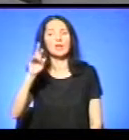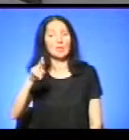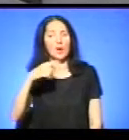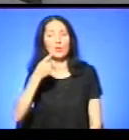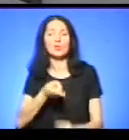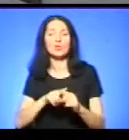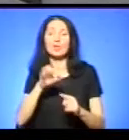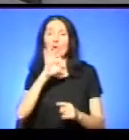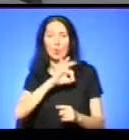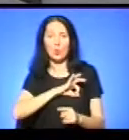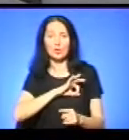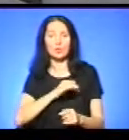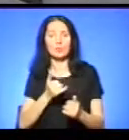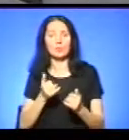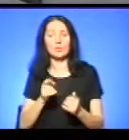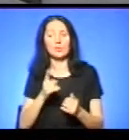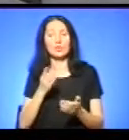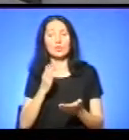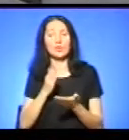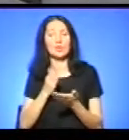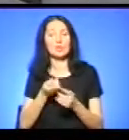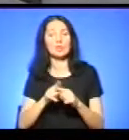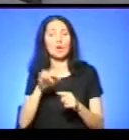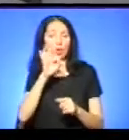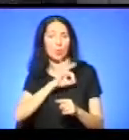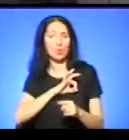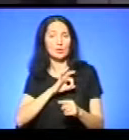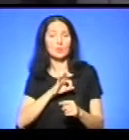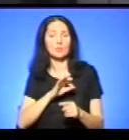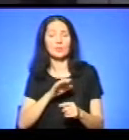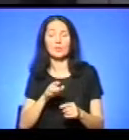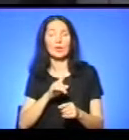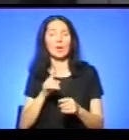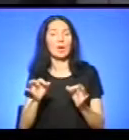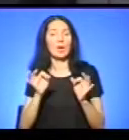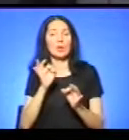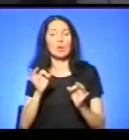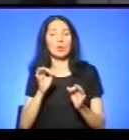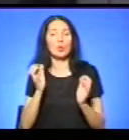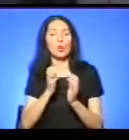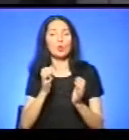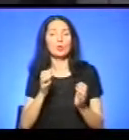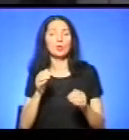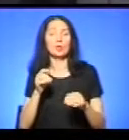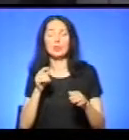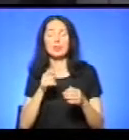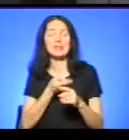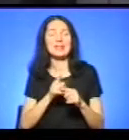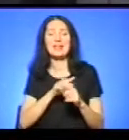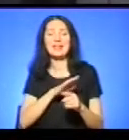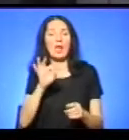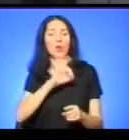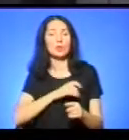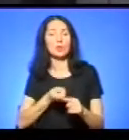Чому так роблять? І чи є якась відповідальність? З природоохоронної точки це ніяк не корисно. Це є фактично злочин. Як